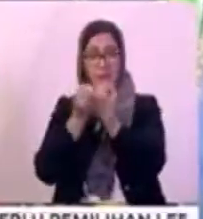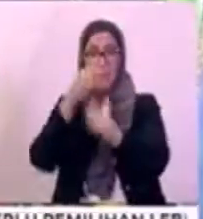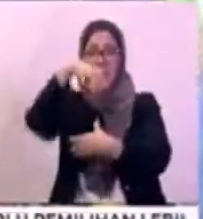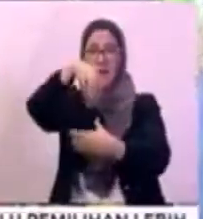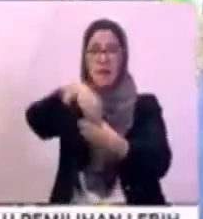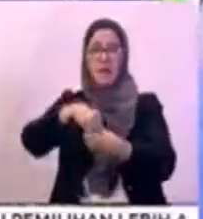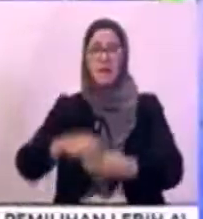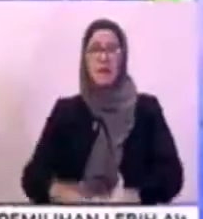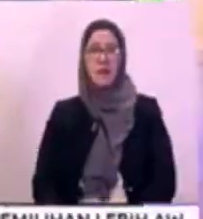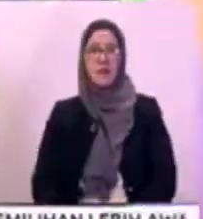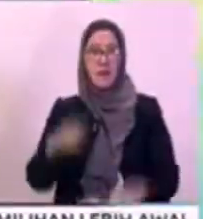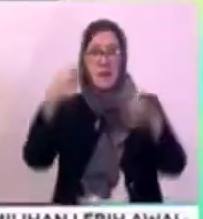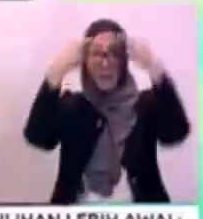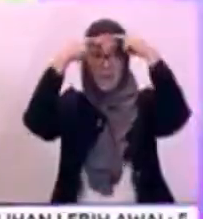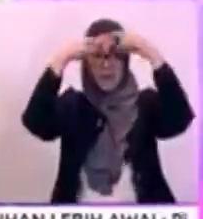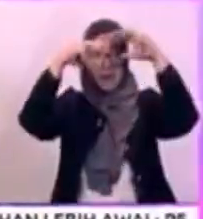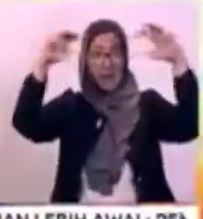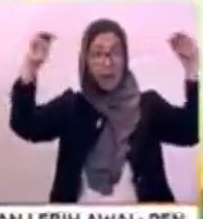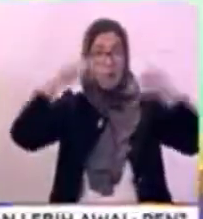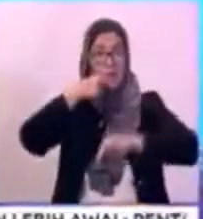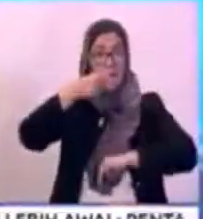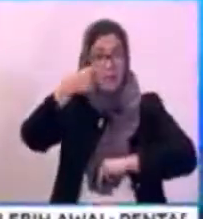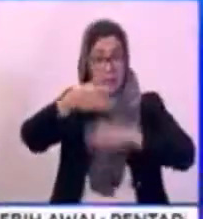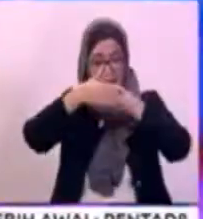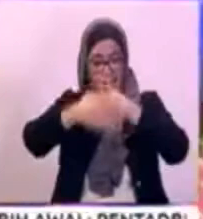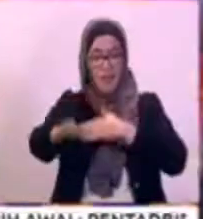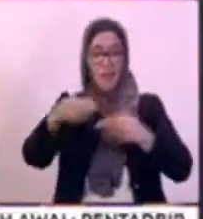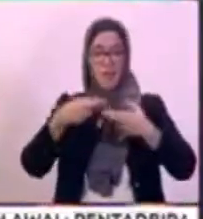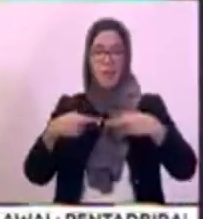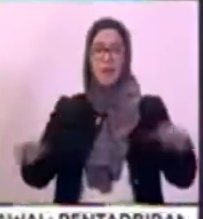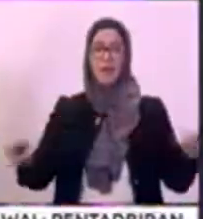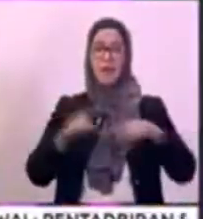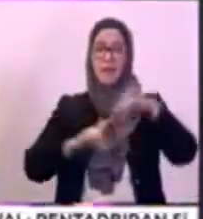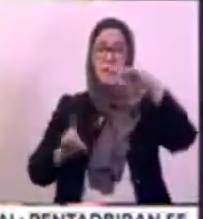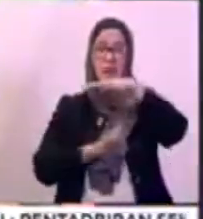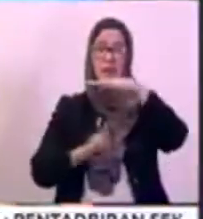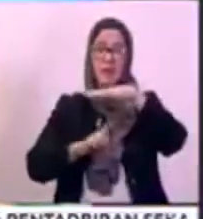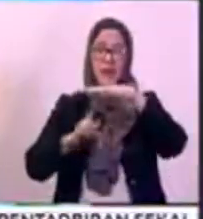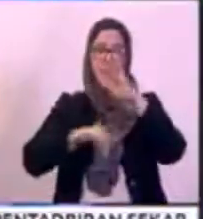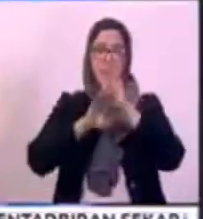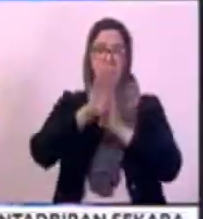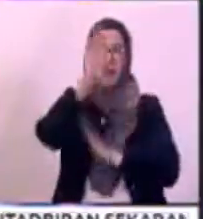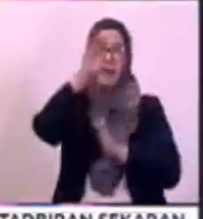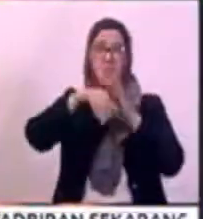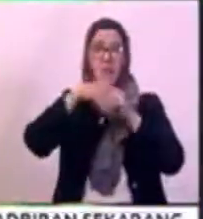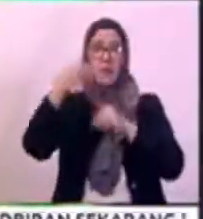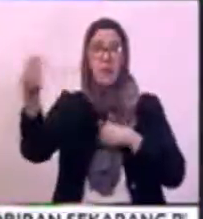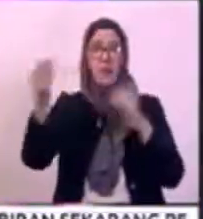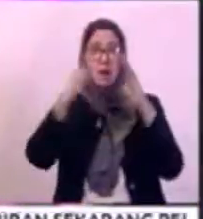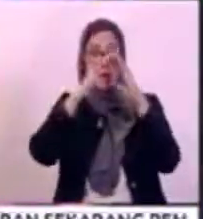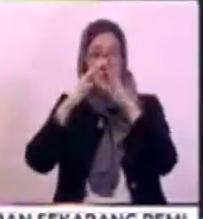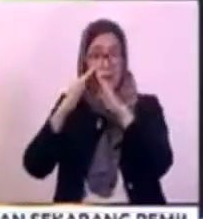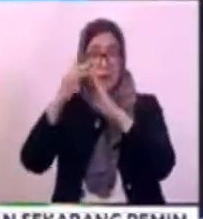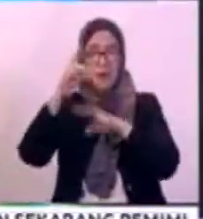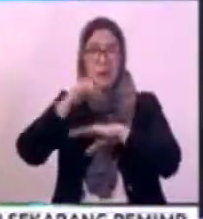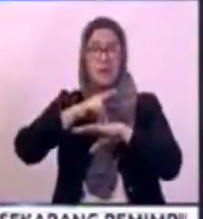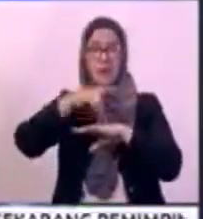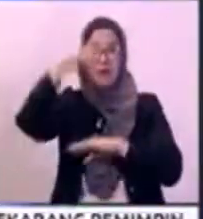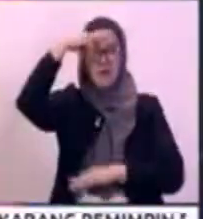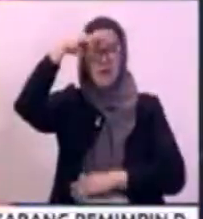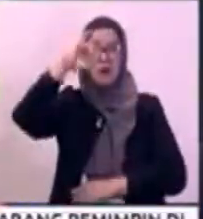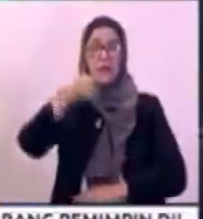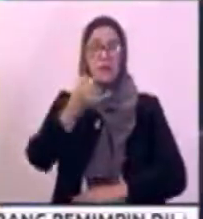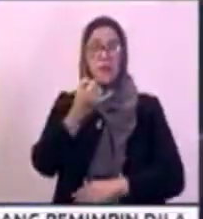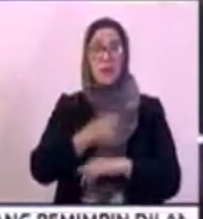Perdana Menteri menyatakannya selepas melancarkan Dasar Pembangunan Luar Bandar DPLB di Putrajaya. Pengembangan